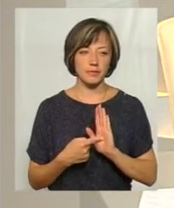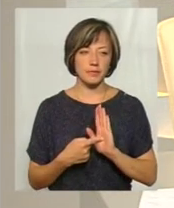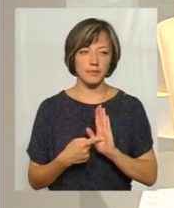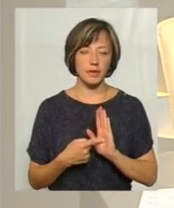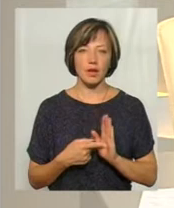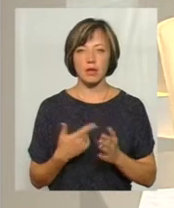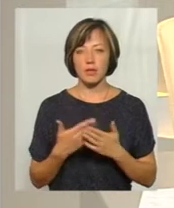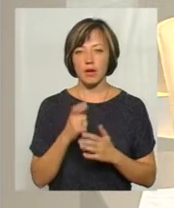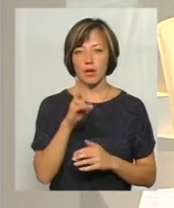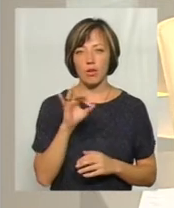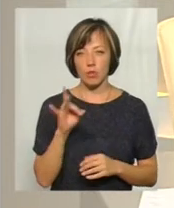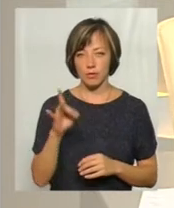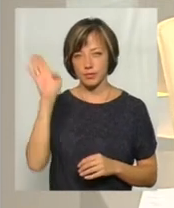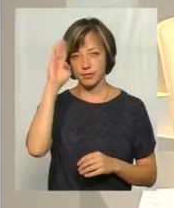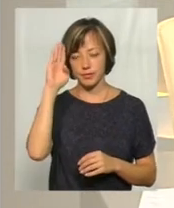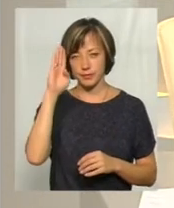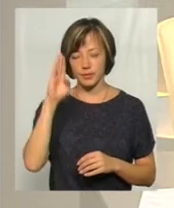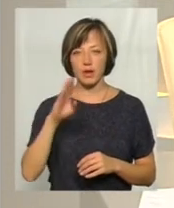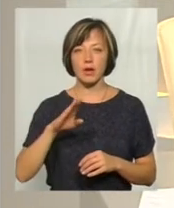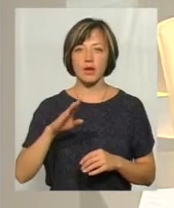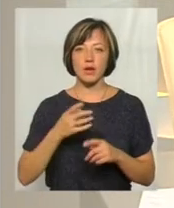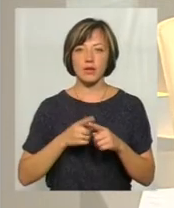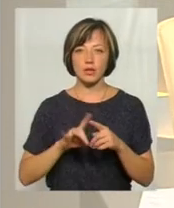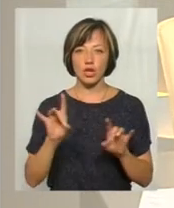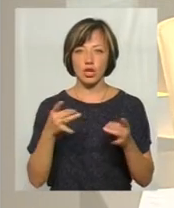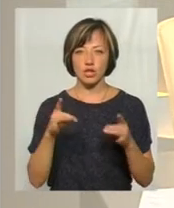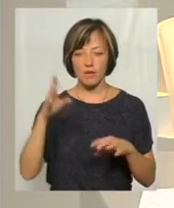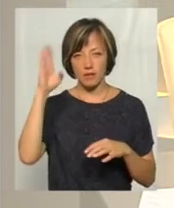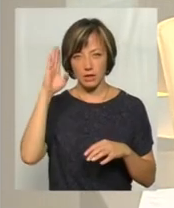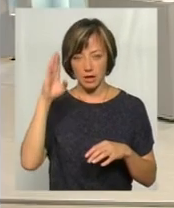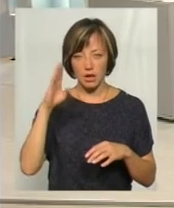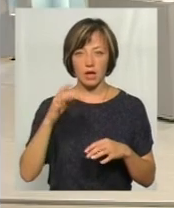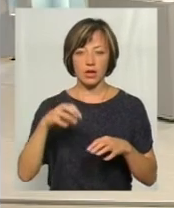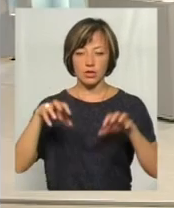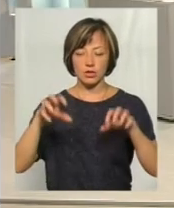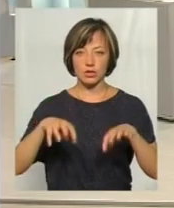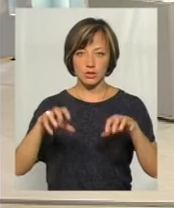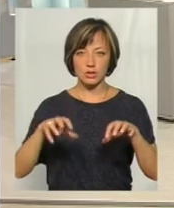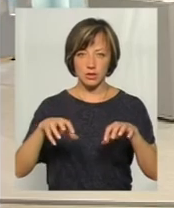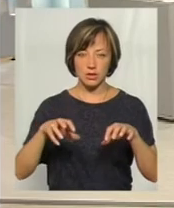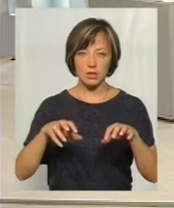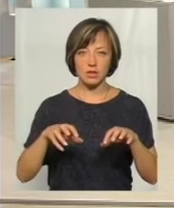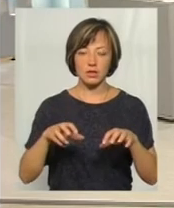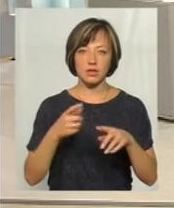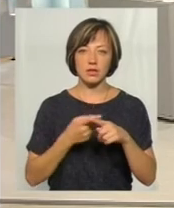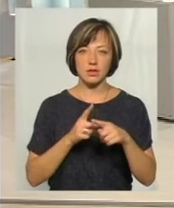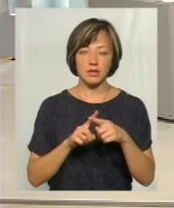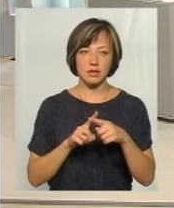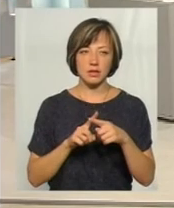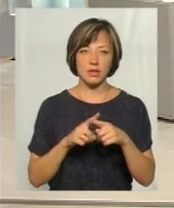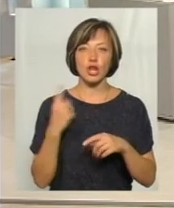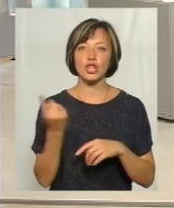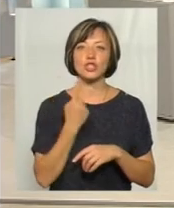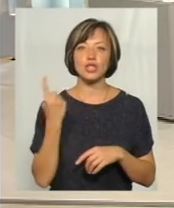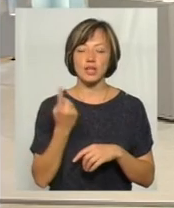хлорірують воду. Потім і держава вода. Люди зараз не спускають воду до того, що це світлі чирники.